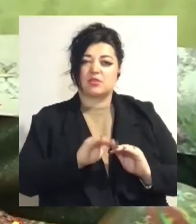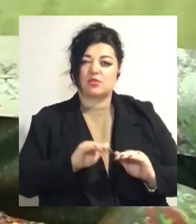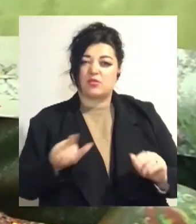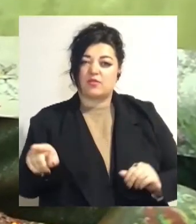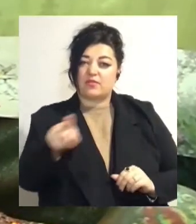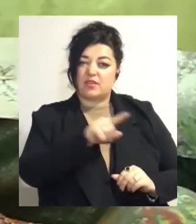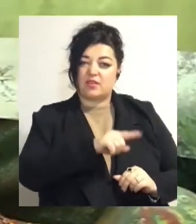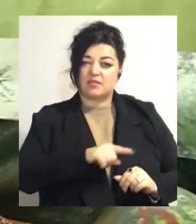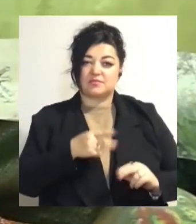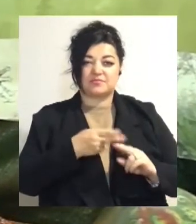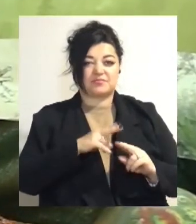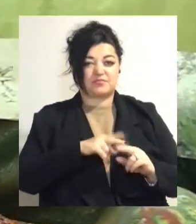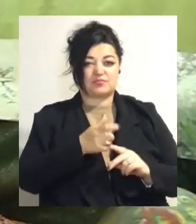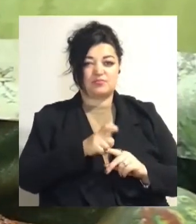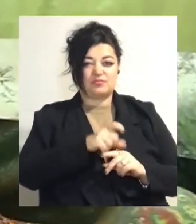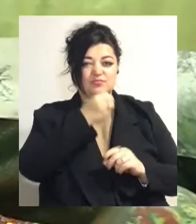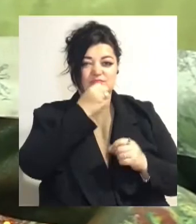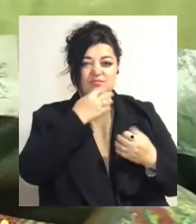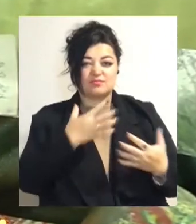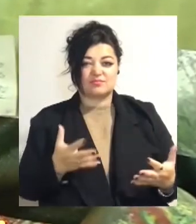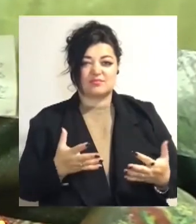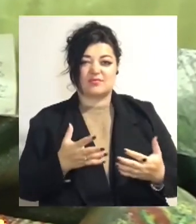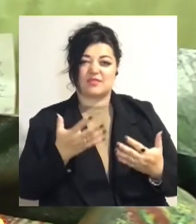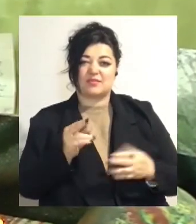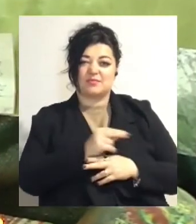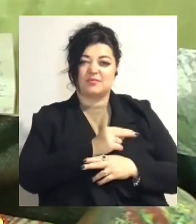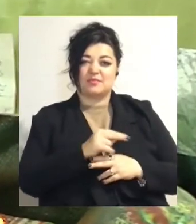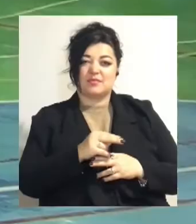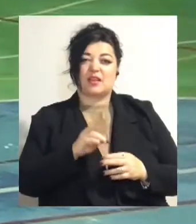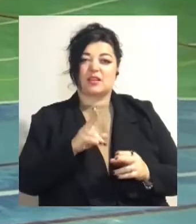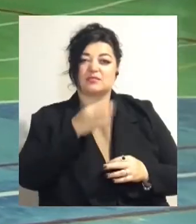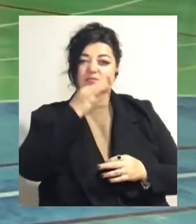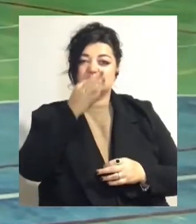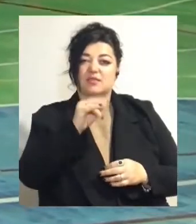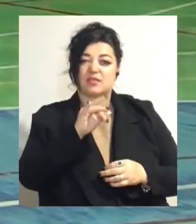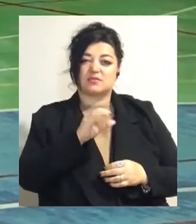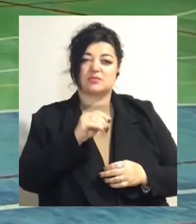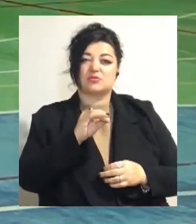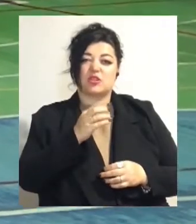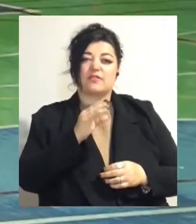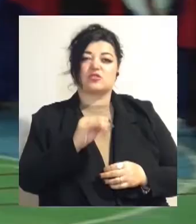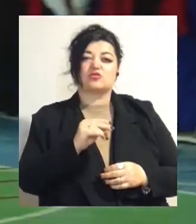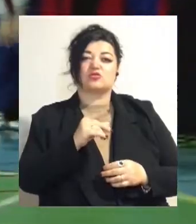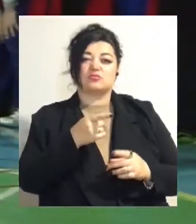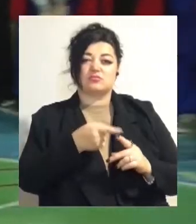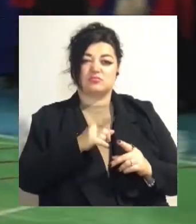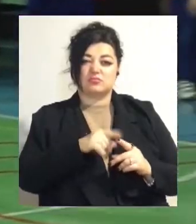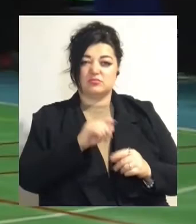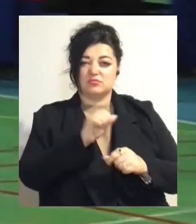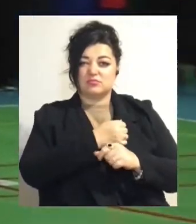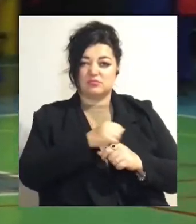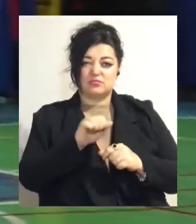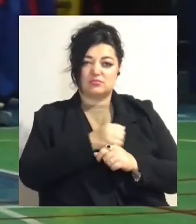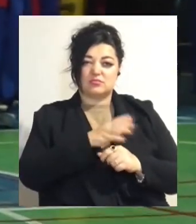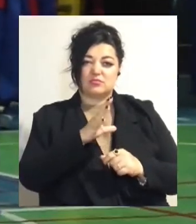гарно виходить, не кожен такий дорослий, вихований. Як зазначила Лариса Юшкевич, бойовий гопак – національне бойове мистецтво. Його